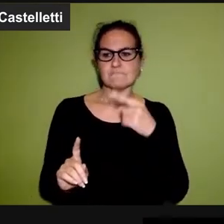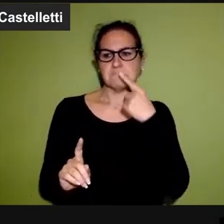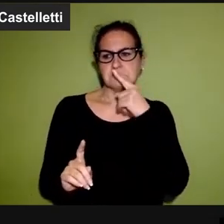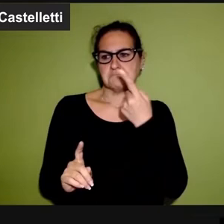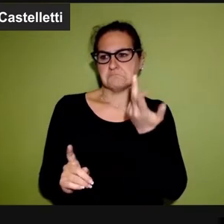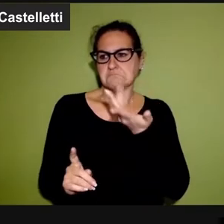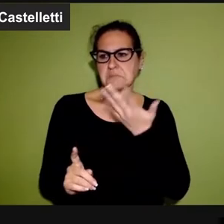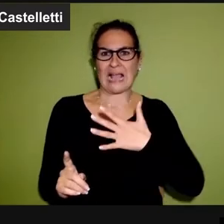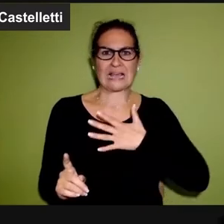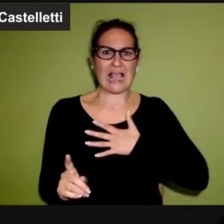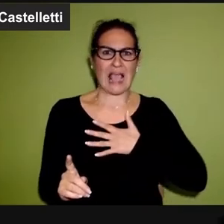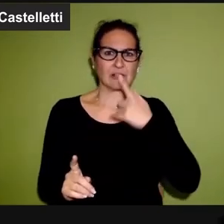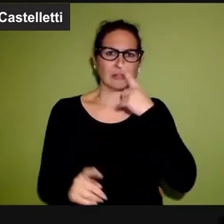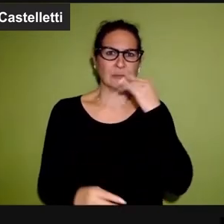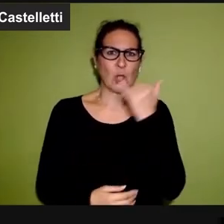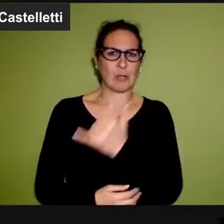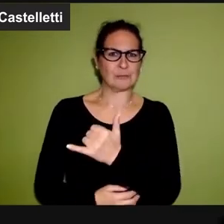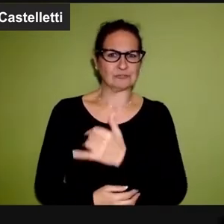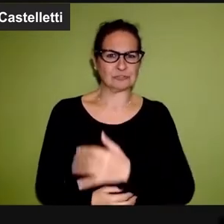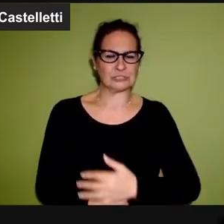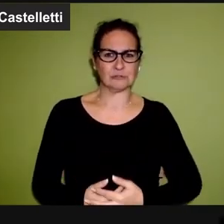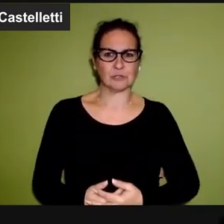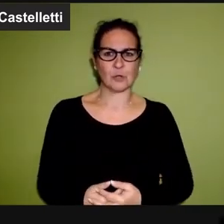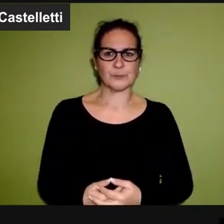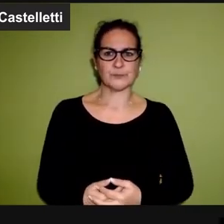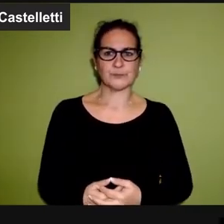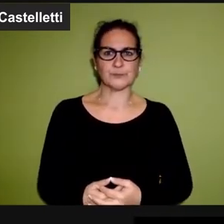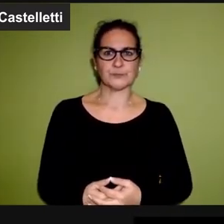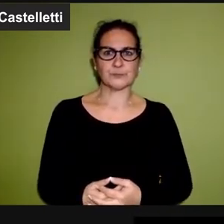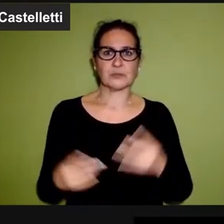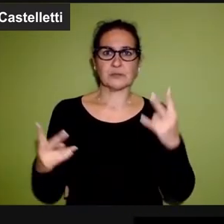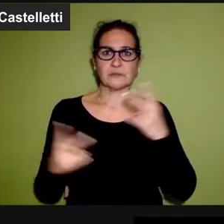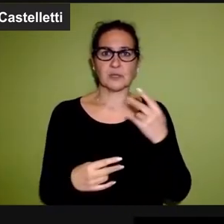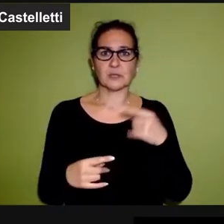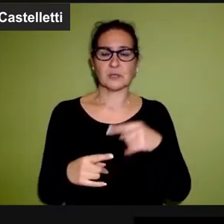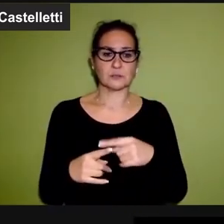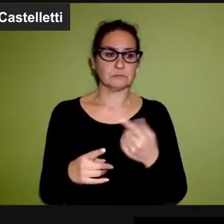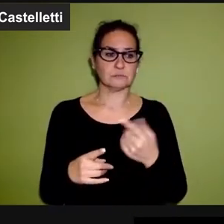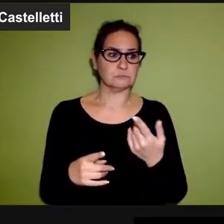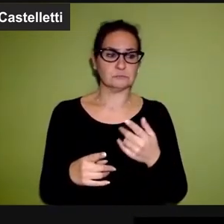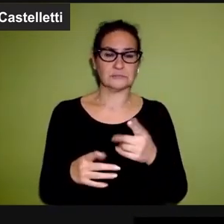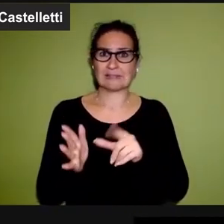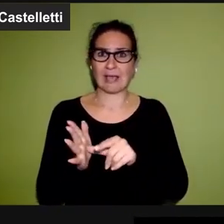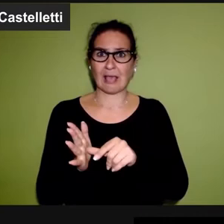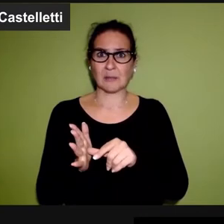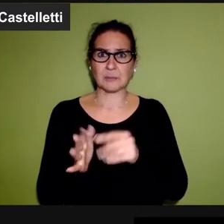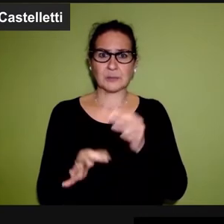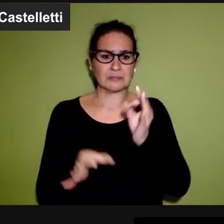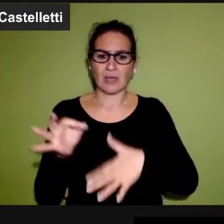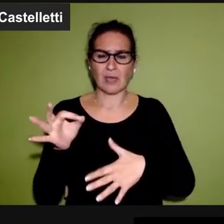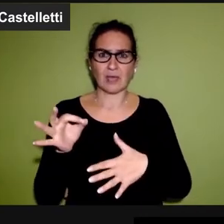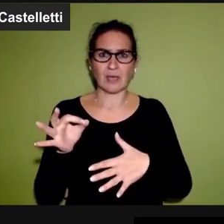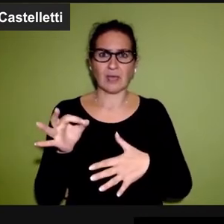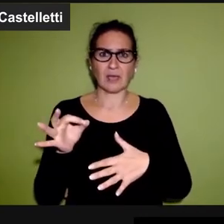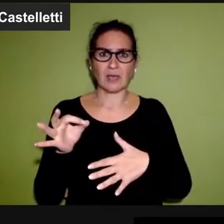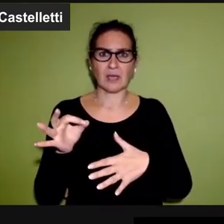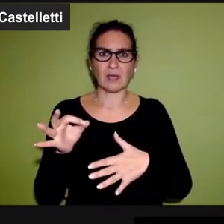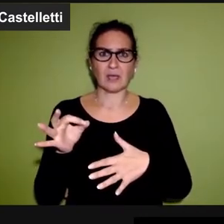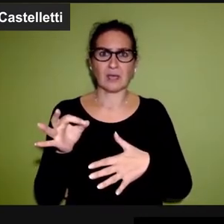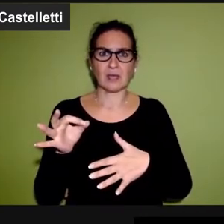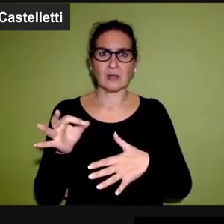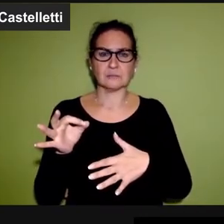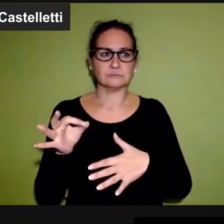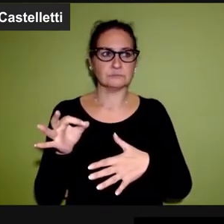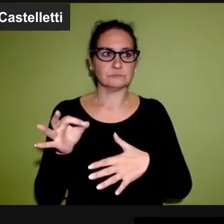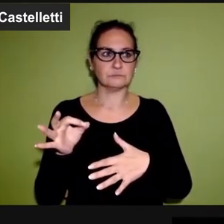reato comune di omicidio, poiché l'esecuzione durò un attimo,